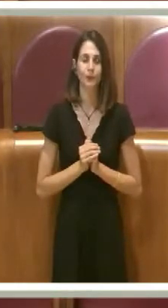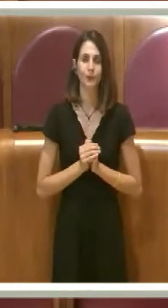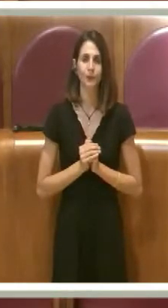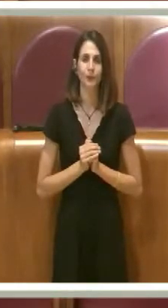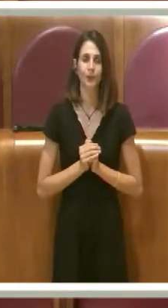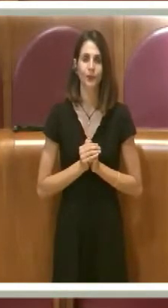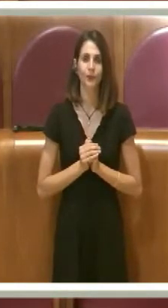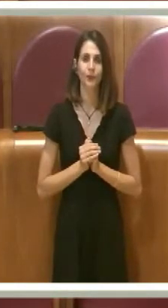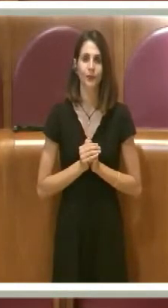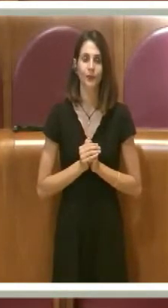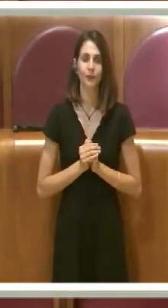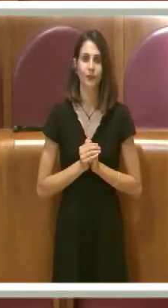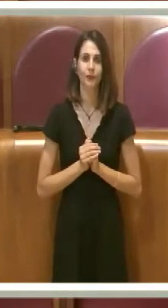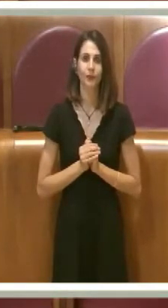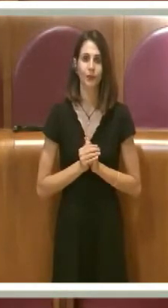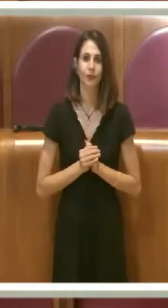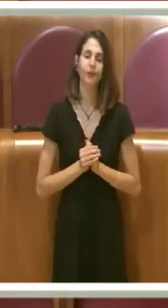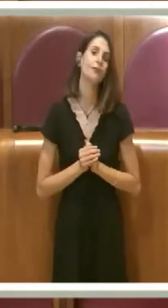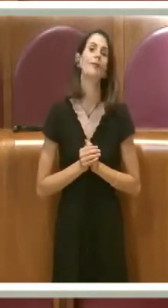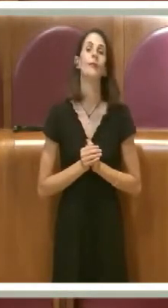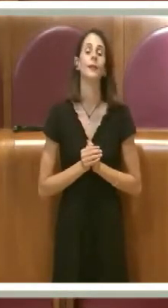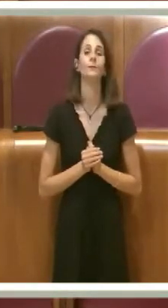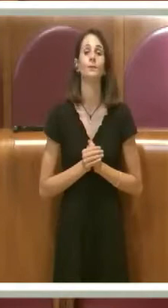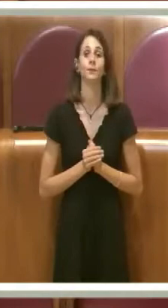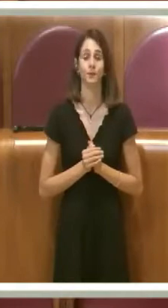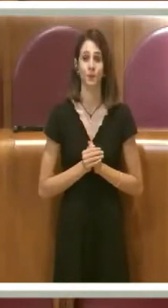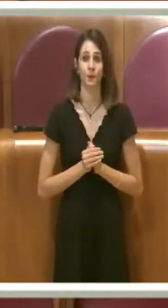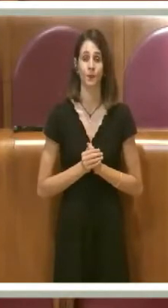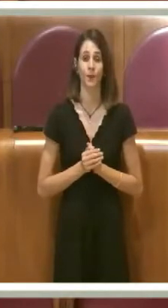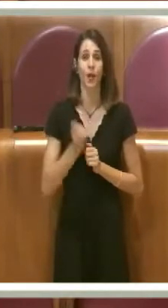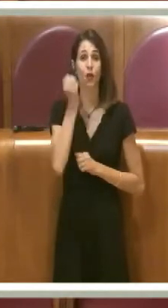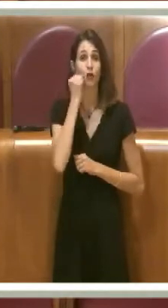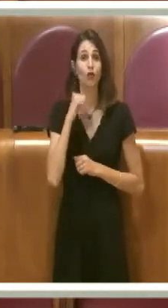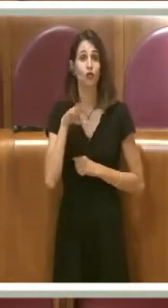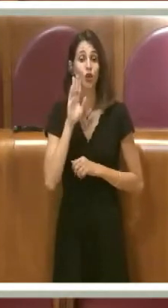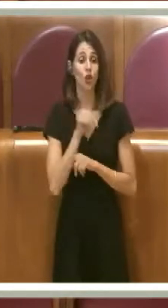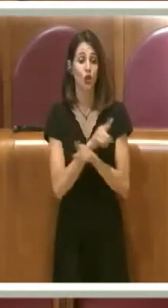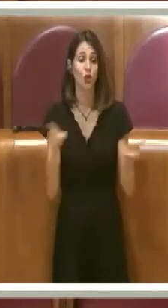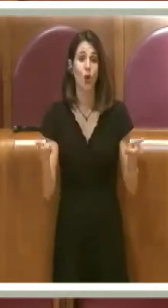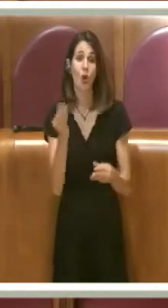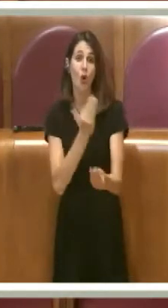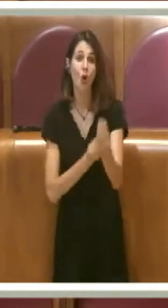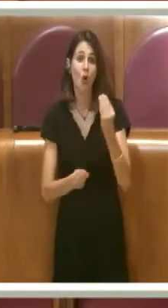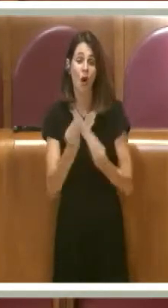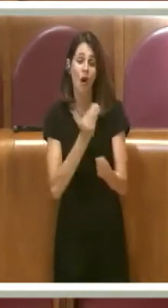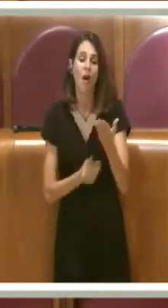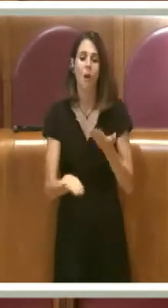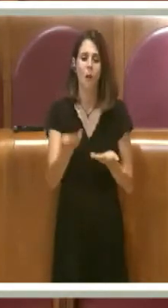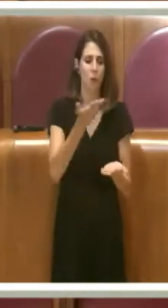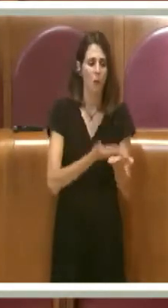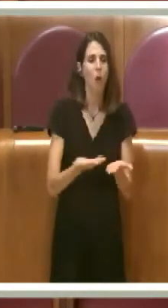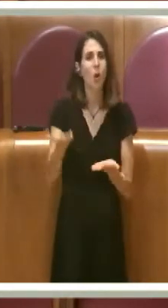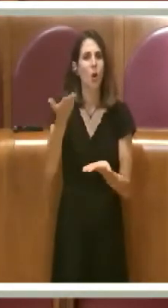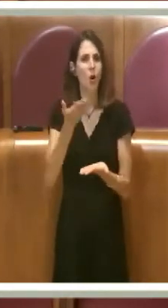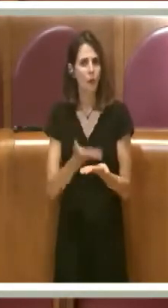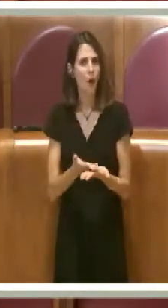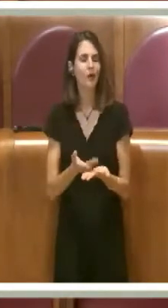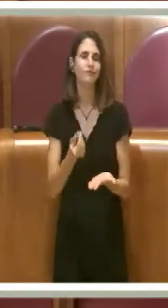rispondere a queste richieste, si è pensato di procedere a